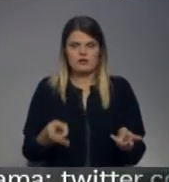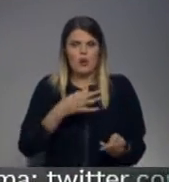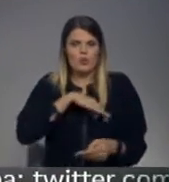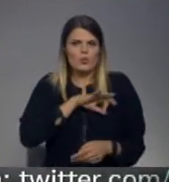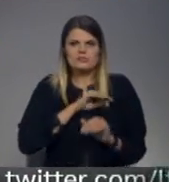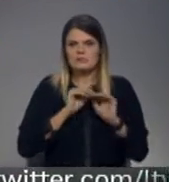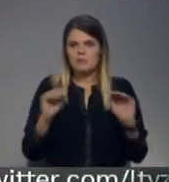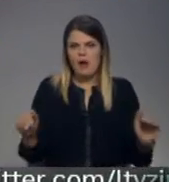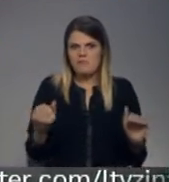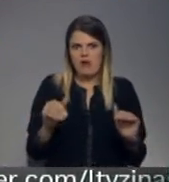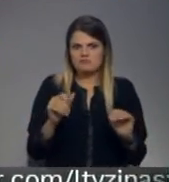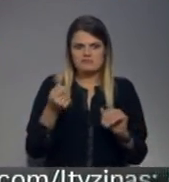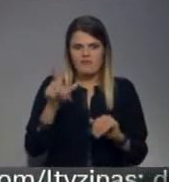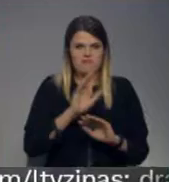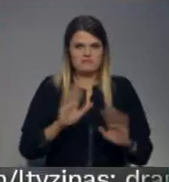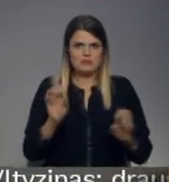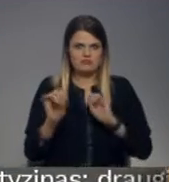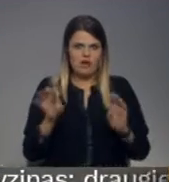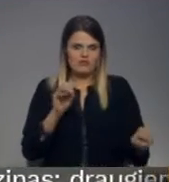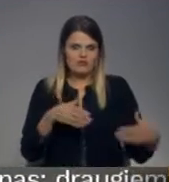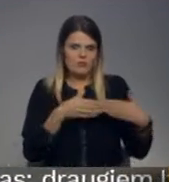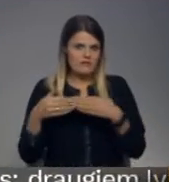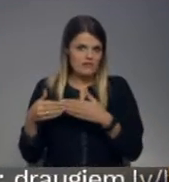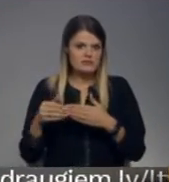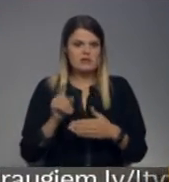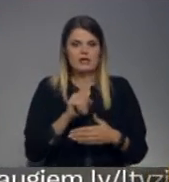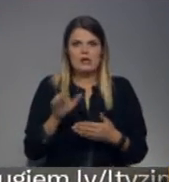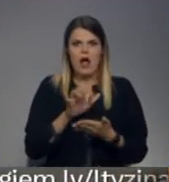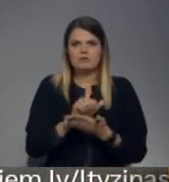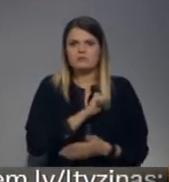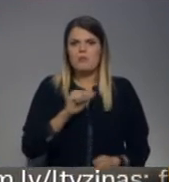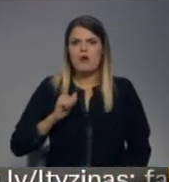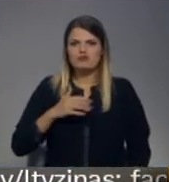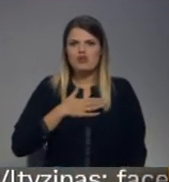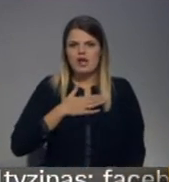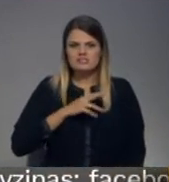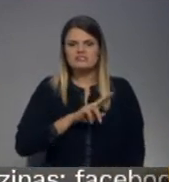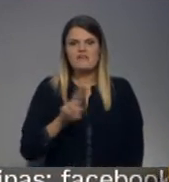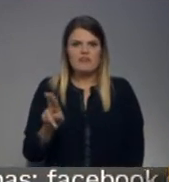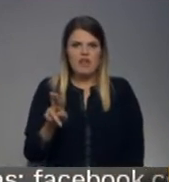jūridisks pamats atkritumus izvest arī turpmāk. Ir aizņemt paši ar sevi, nevis ar rīdziniekiem.